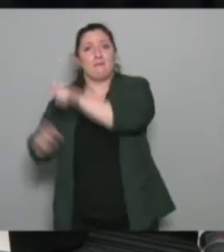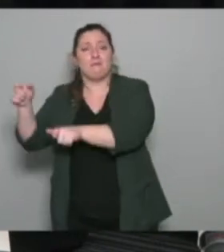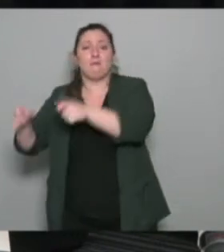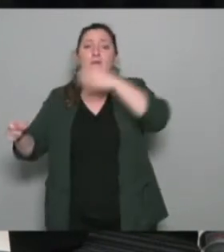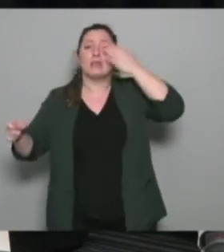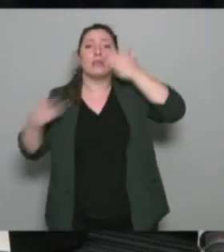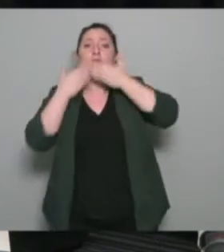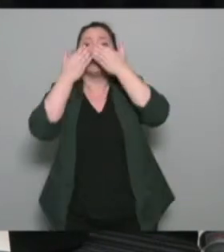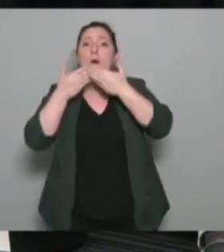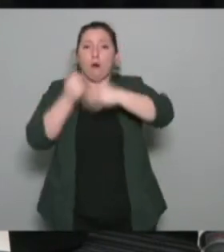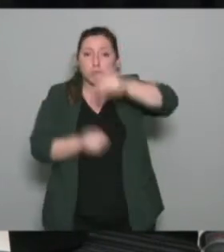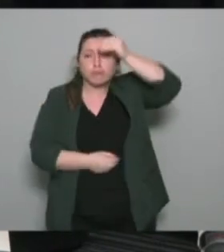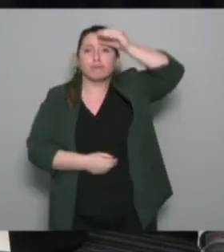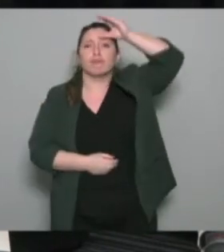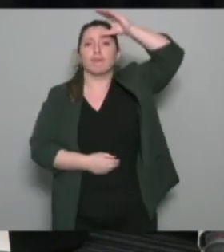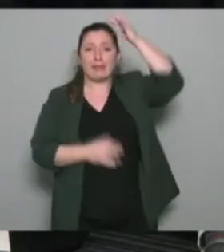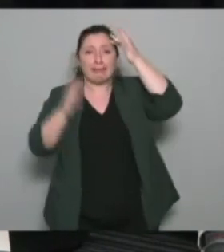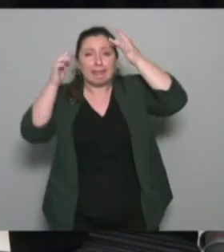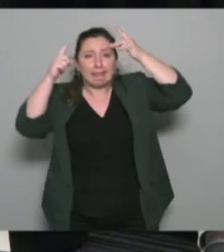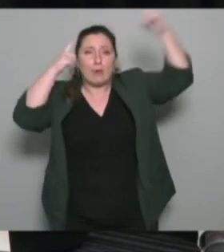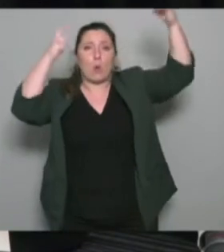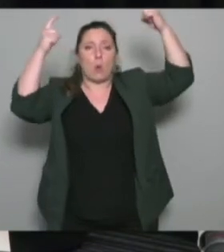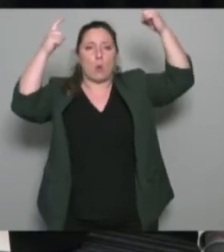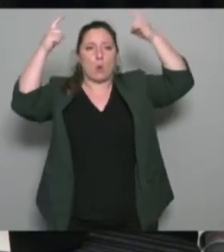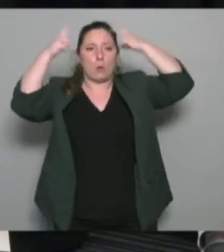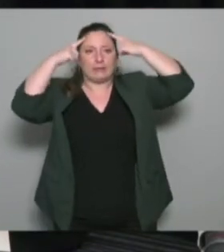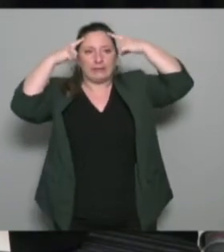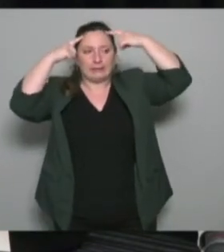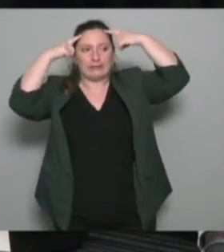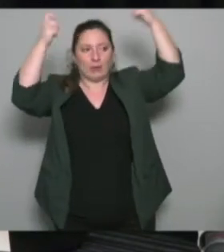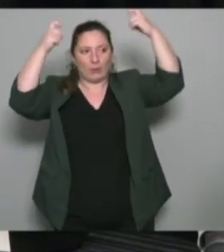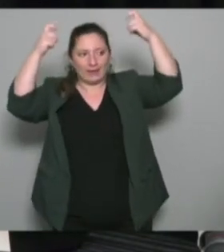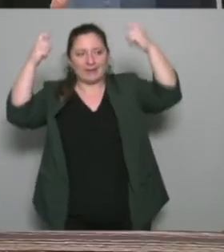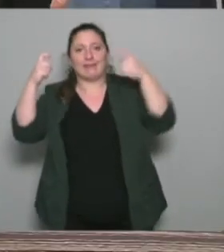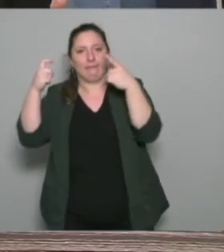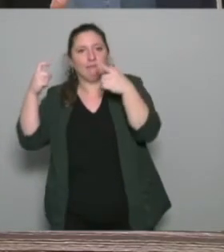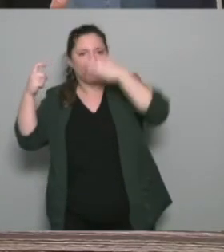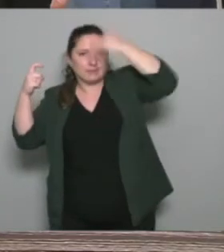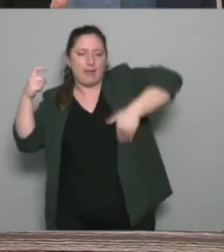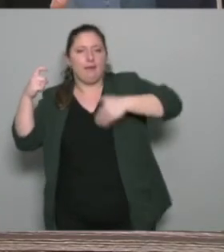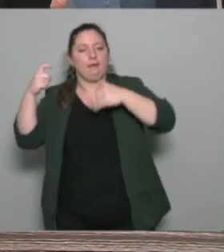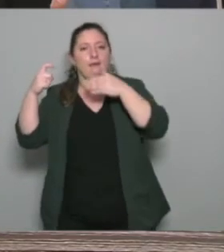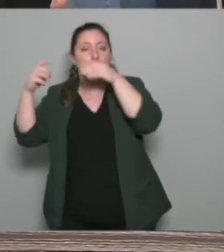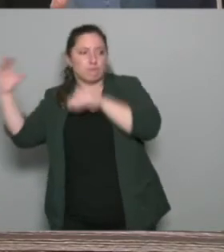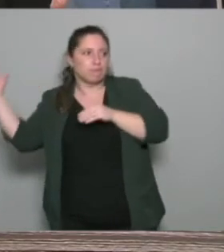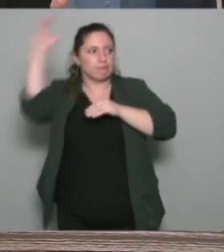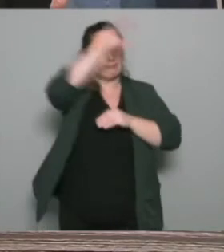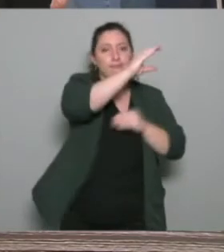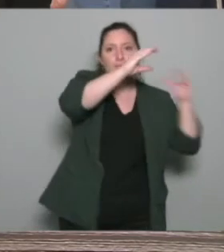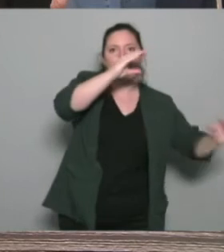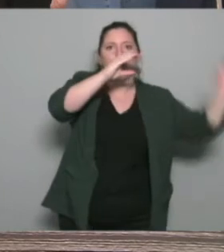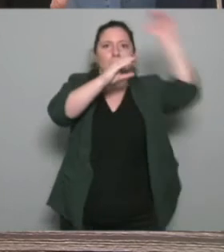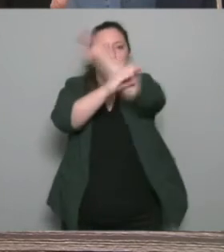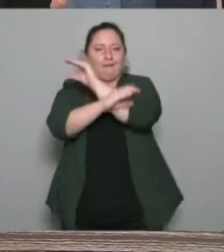en STAPS qui peuvent venir compléter le travail qui est fait par les éducateurs donc je pense qu'il n pas de clivage aujourd'hui il y a un tel besoin que